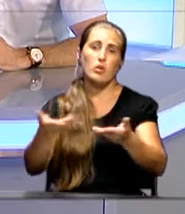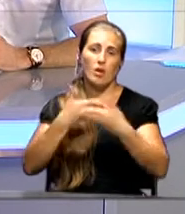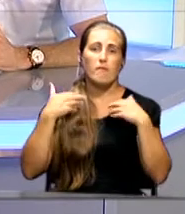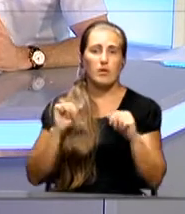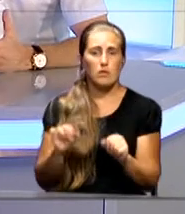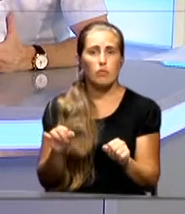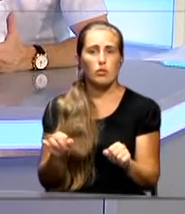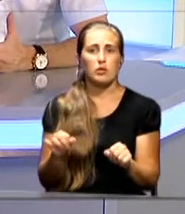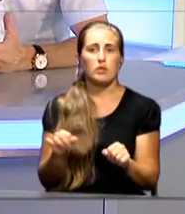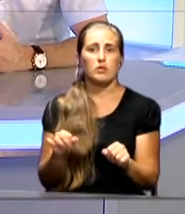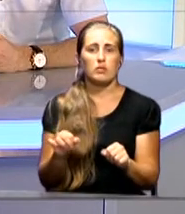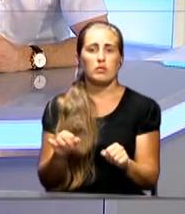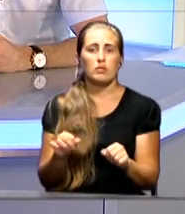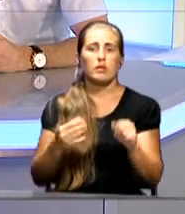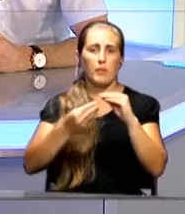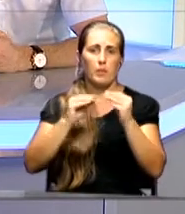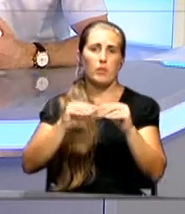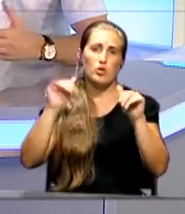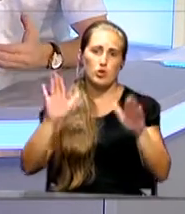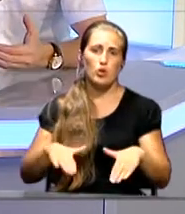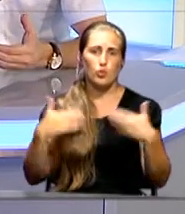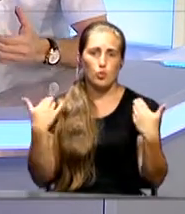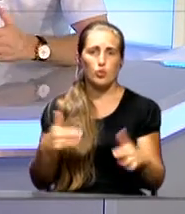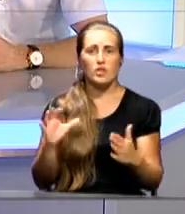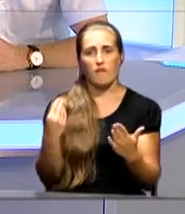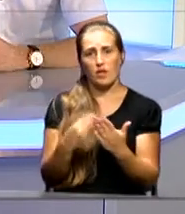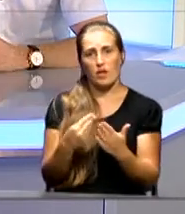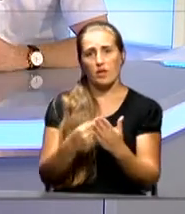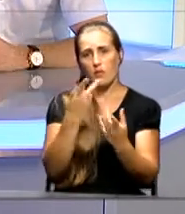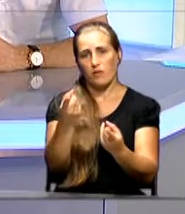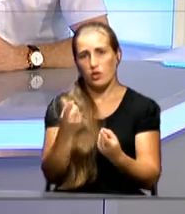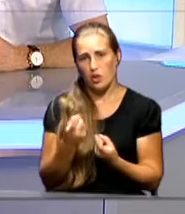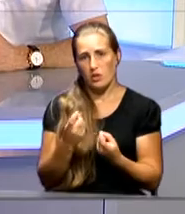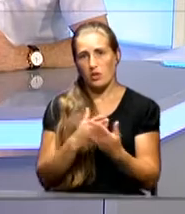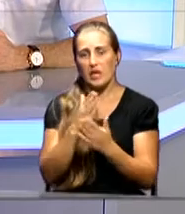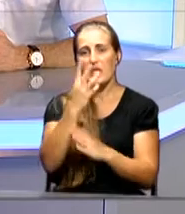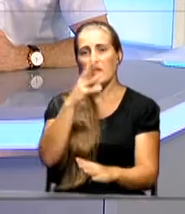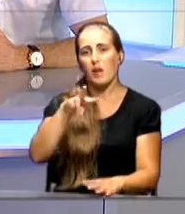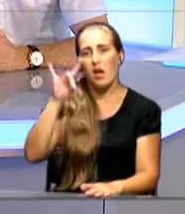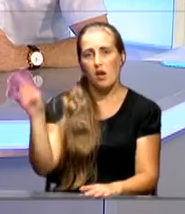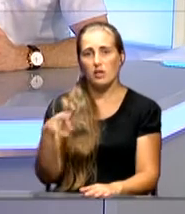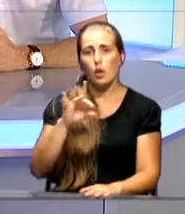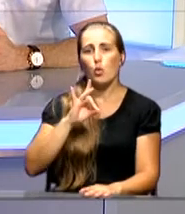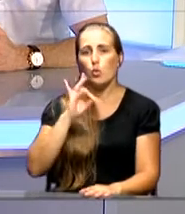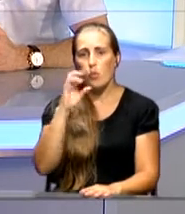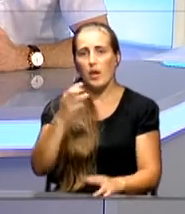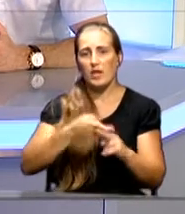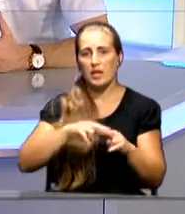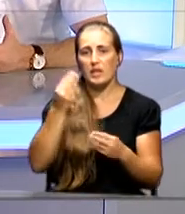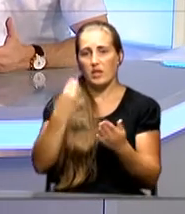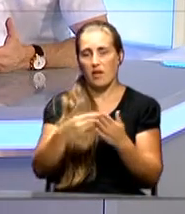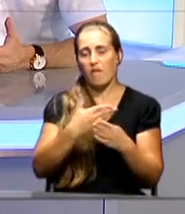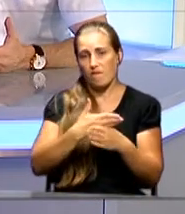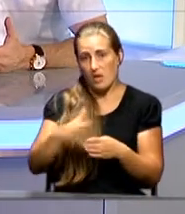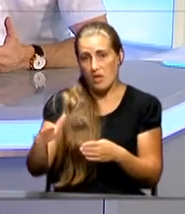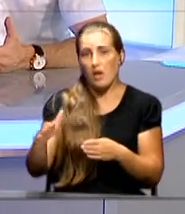проблему решать уже с финансовым привлечением ресурса. 3 миллиарда рублей на эти цели выделено, и